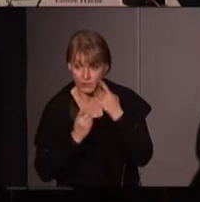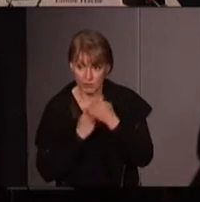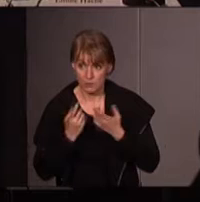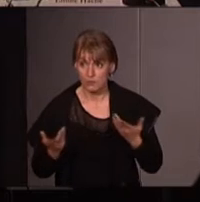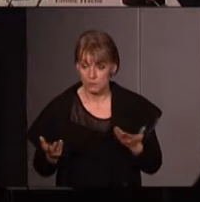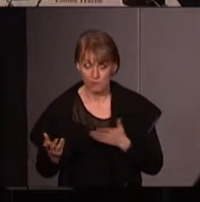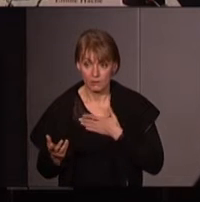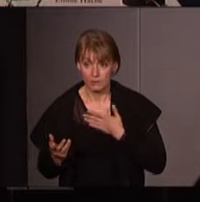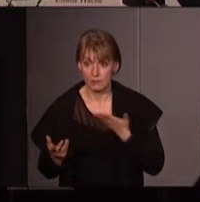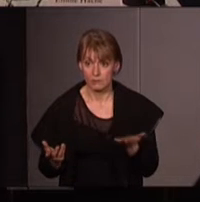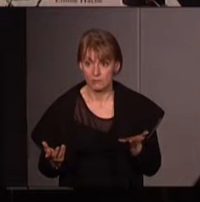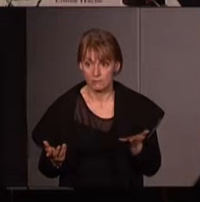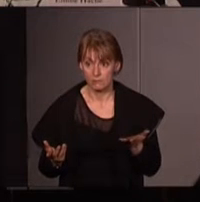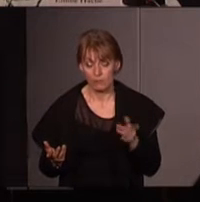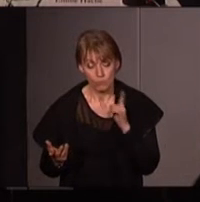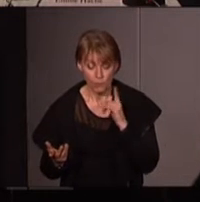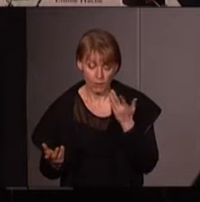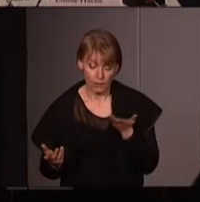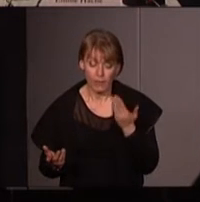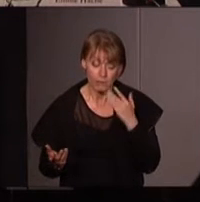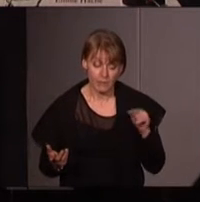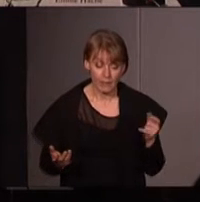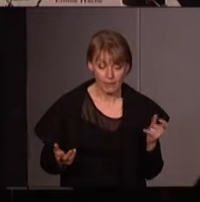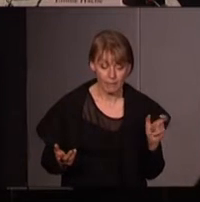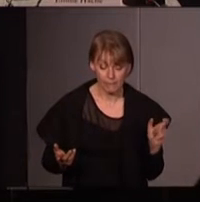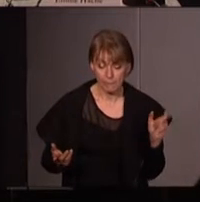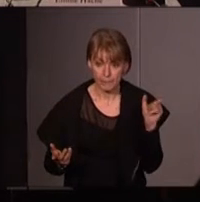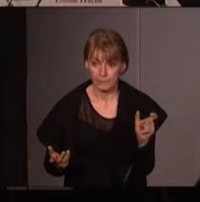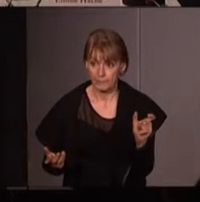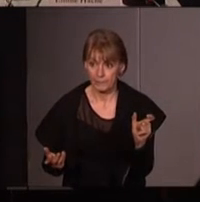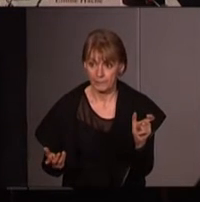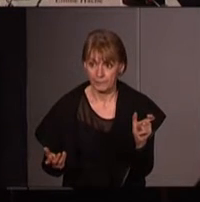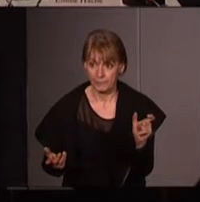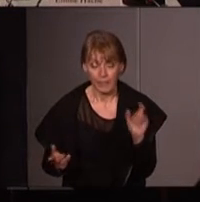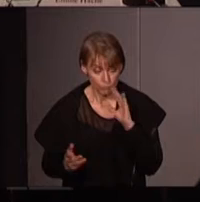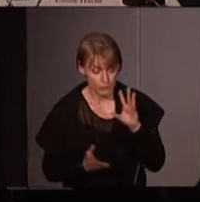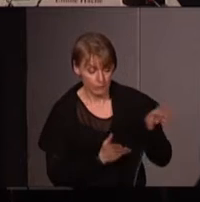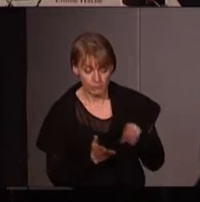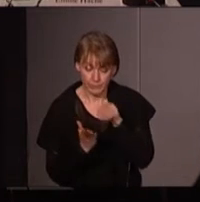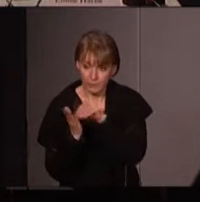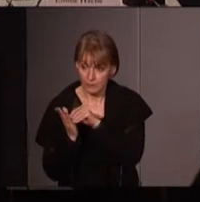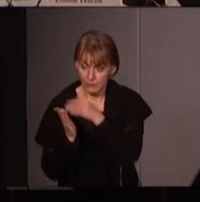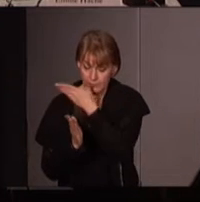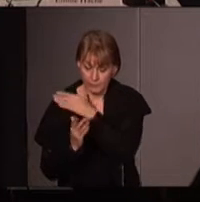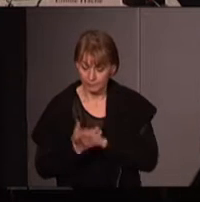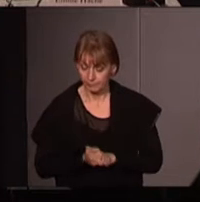'est peut-être une façon aussi de nous dire quand elle va l'utiliser c'est en en héritant que les reprises que